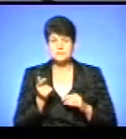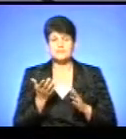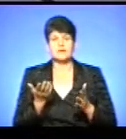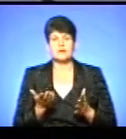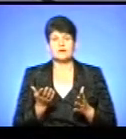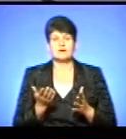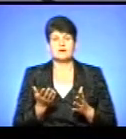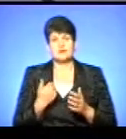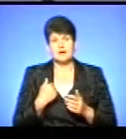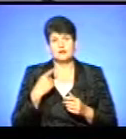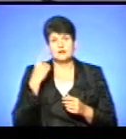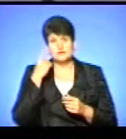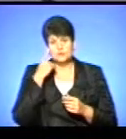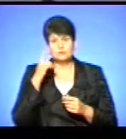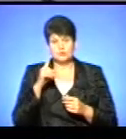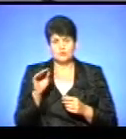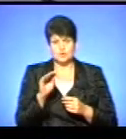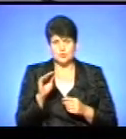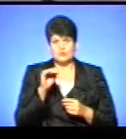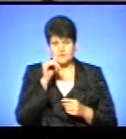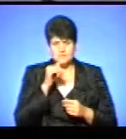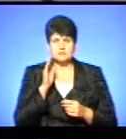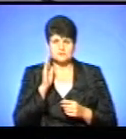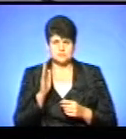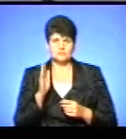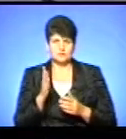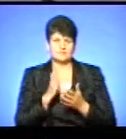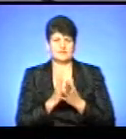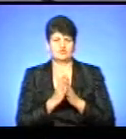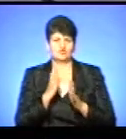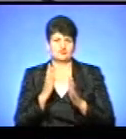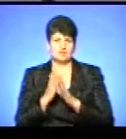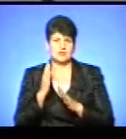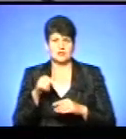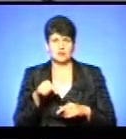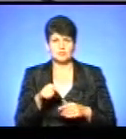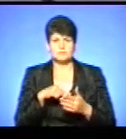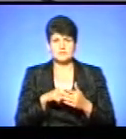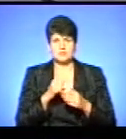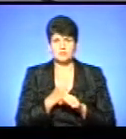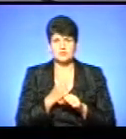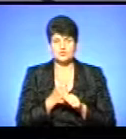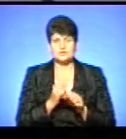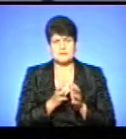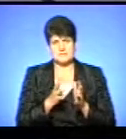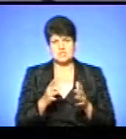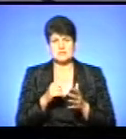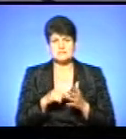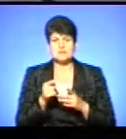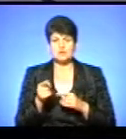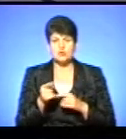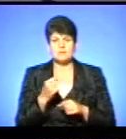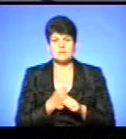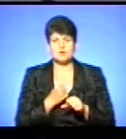тим, я думаю, що все-таки в жовтні ми будемо мати черги, але тут місто працює, найбільше це місто Тернопіль, але місто